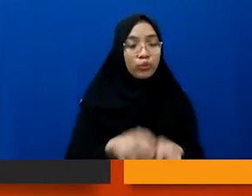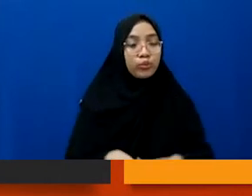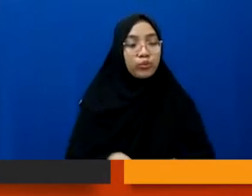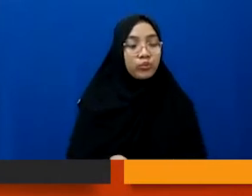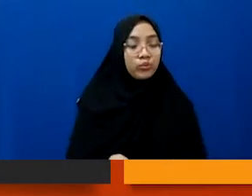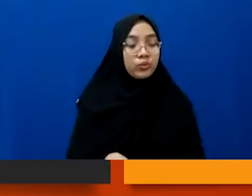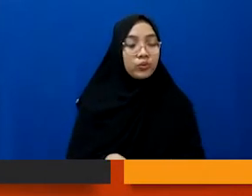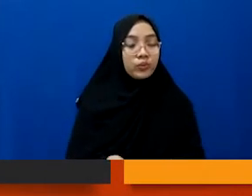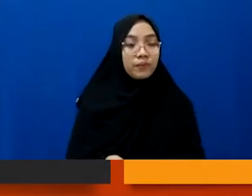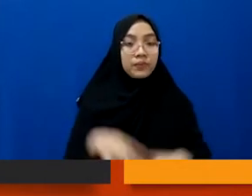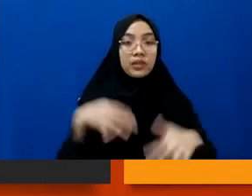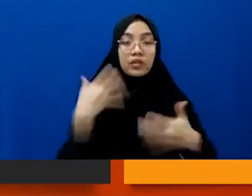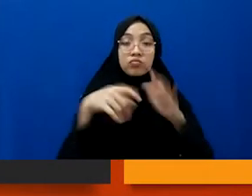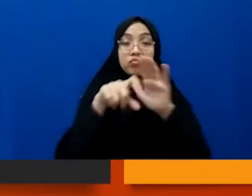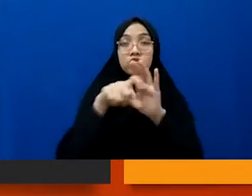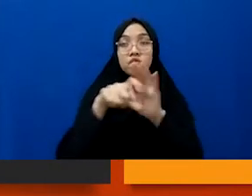misalnya